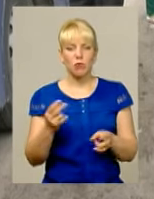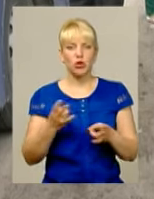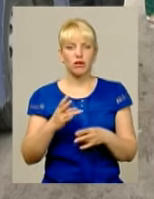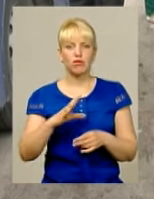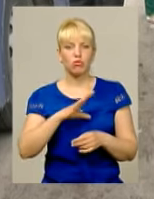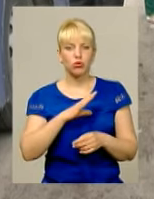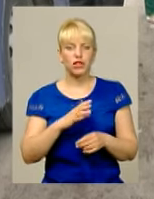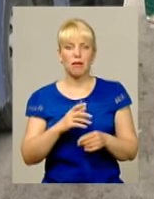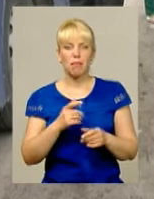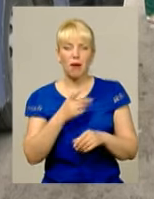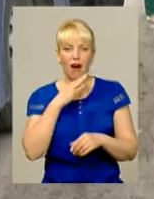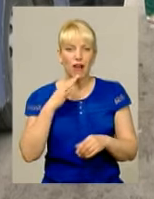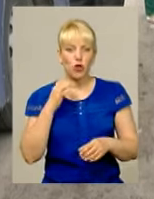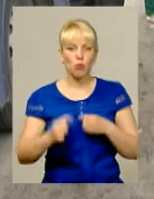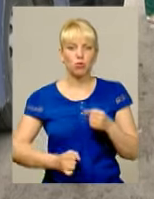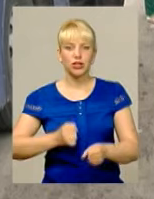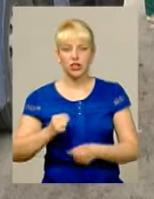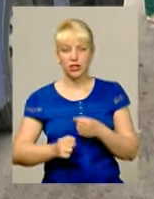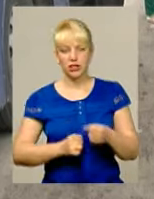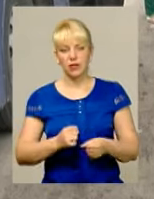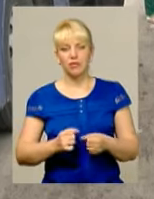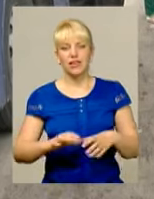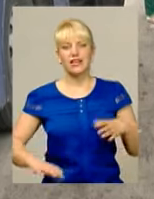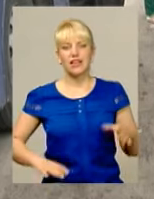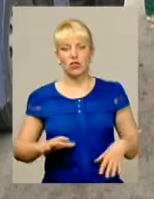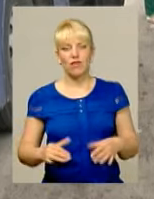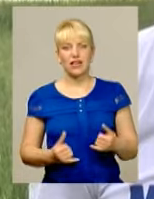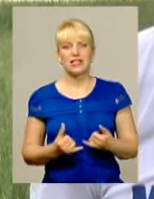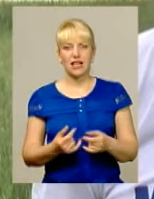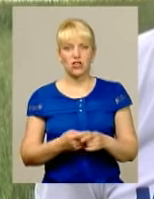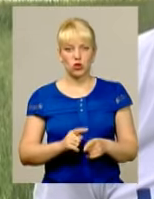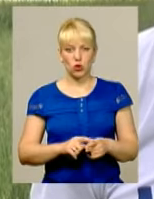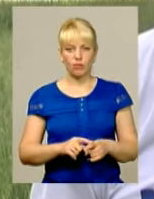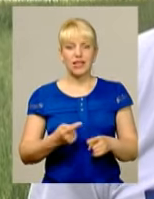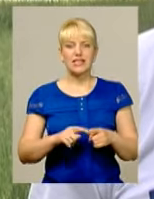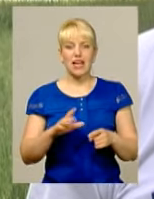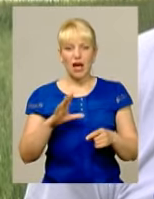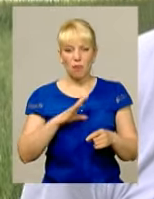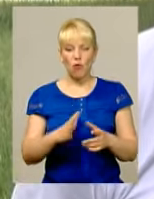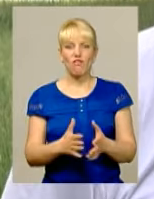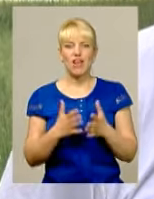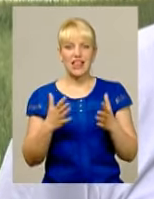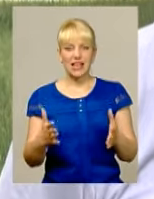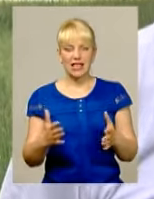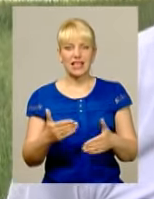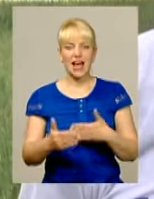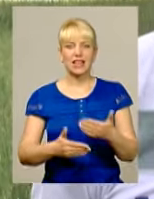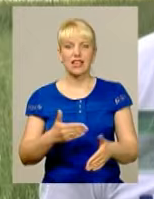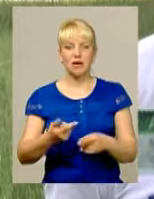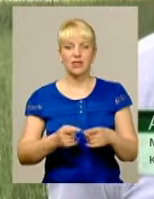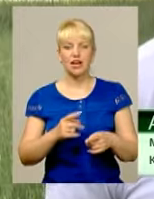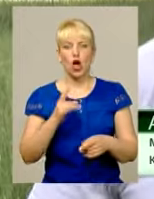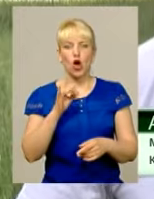було дуже багато бігти, тренуватися для цього Це був такий великий етап, це кроспохід, тобто